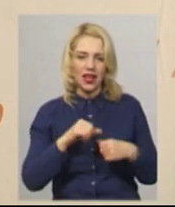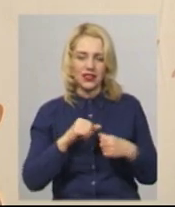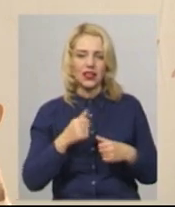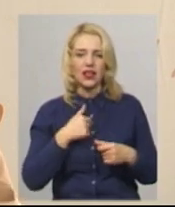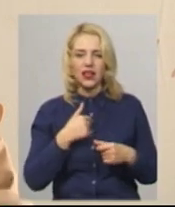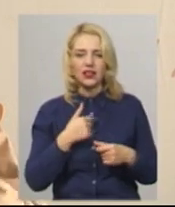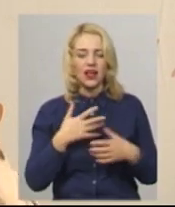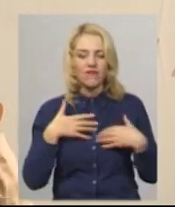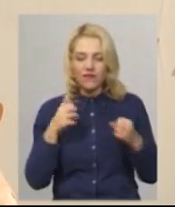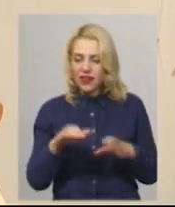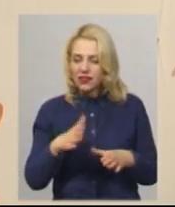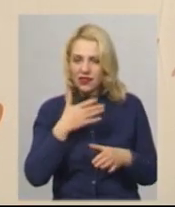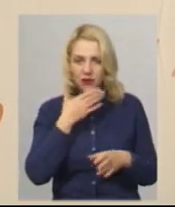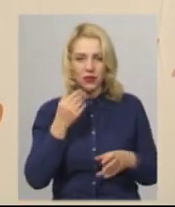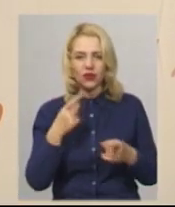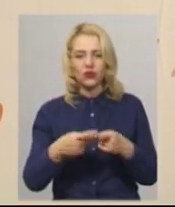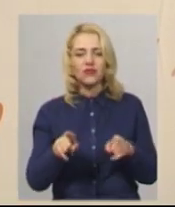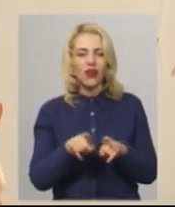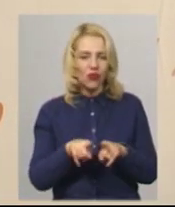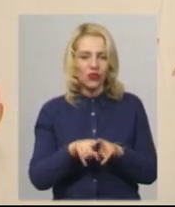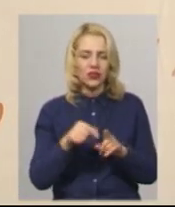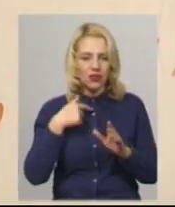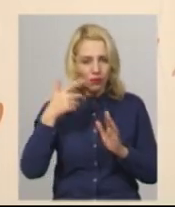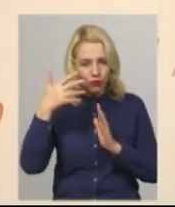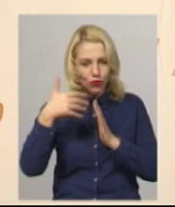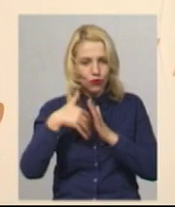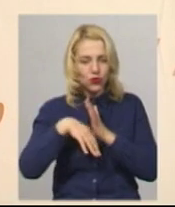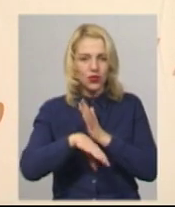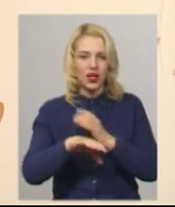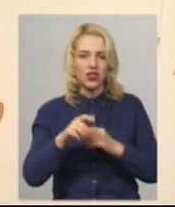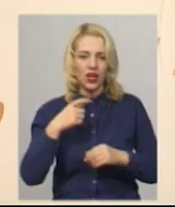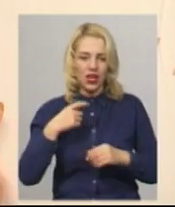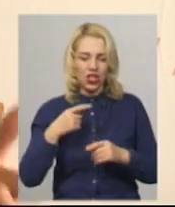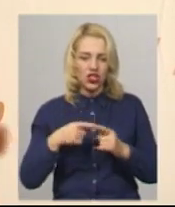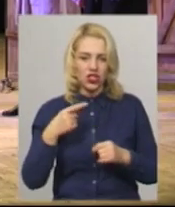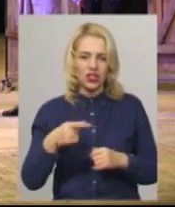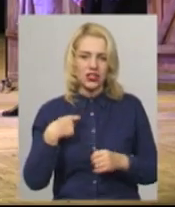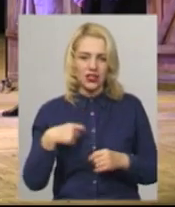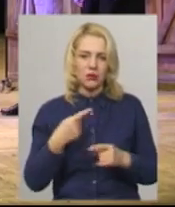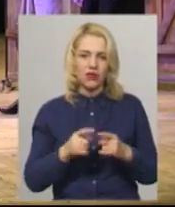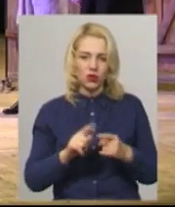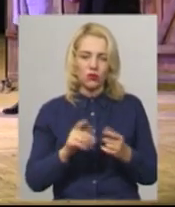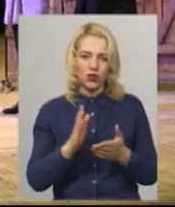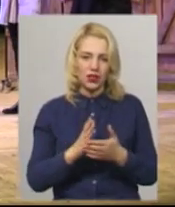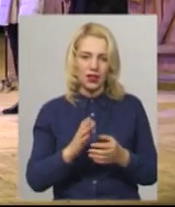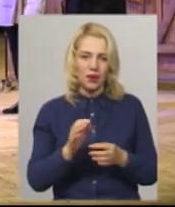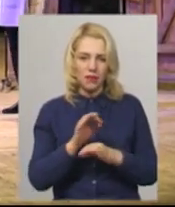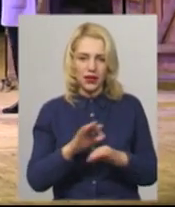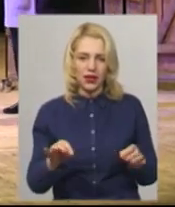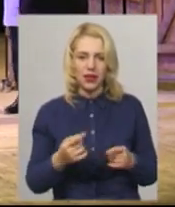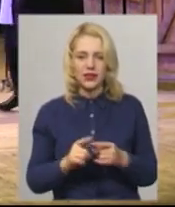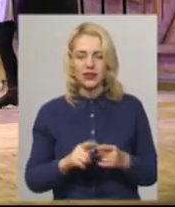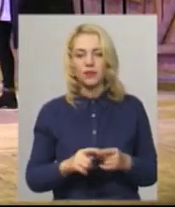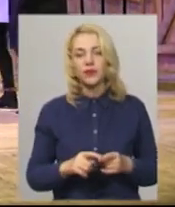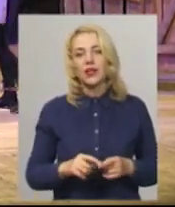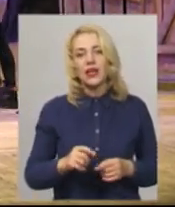не викладуюсь, але воно, ти пропускаєш все одно через себе і в чому вся прелість. За сценарієм на старшу доньку Тев'є